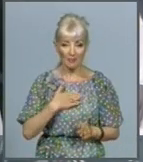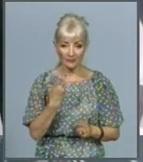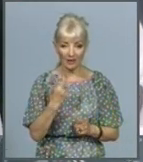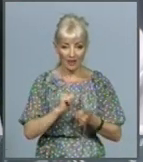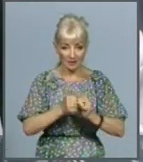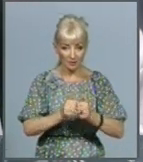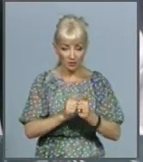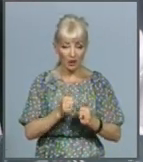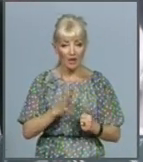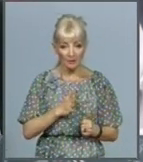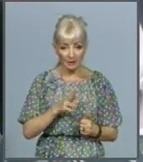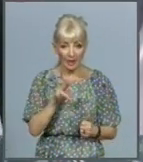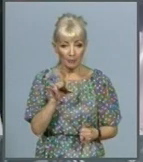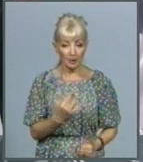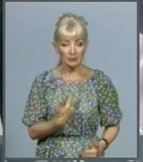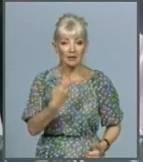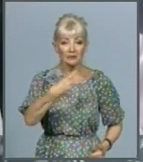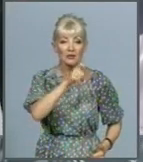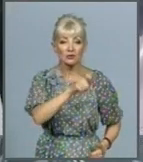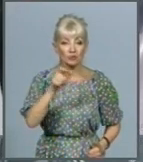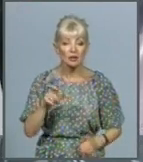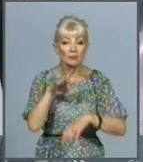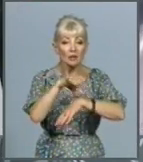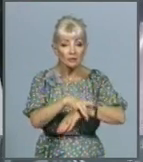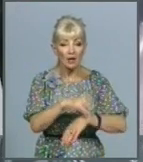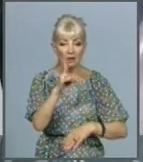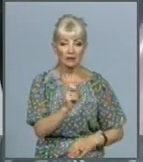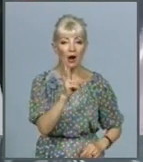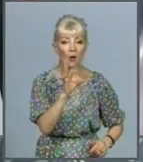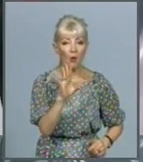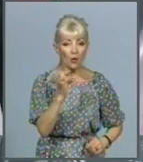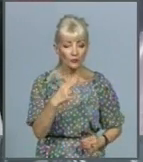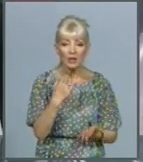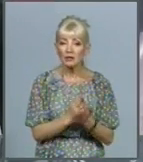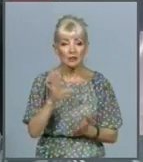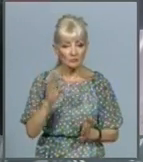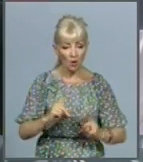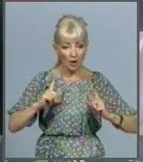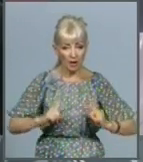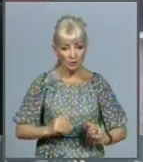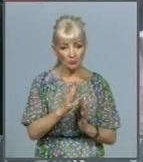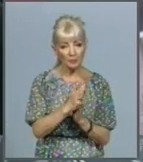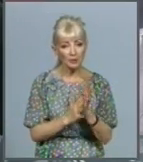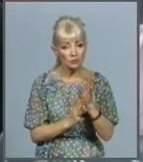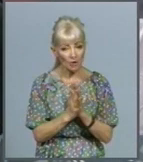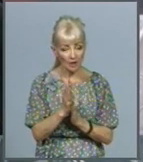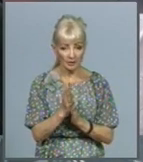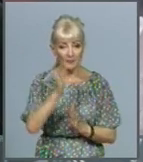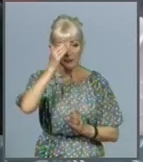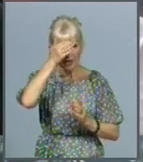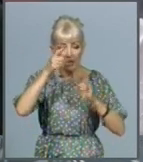підтвердженими на ковід. Є все – костюми, перчатки, респіратори, очки, захистні щити.